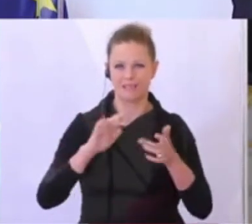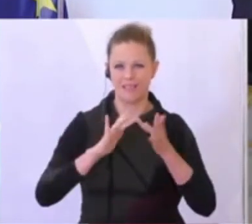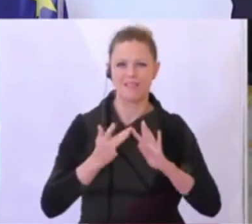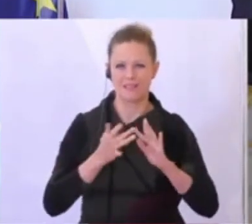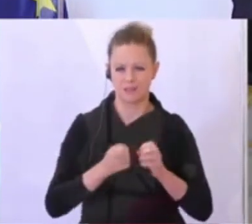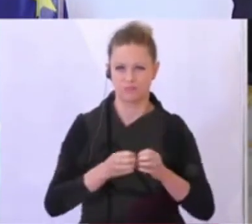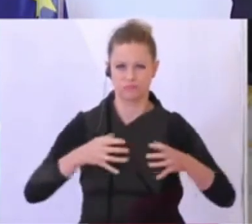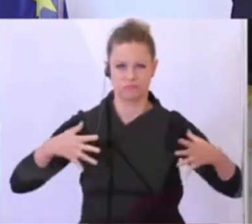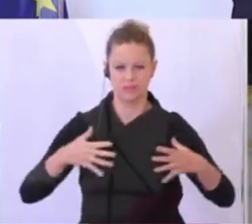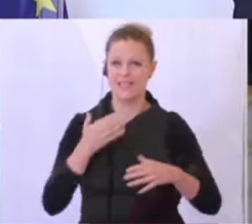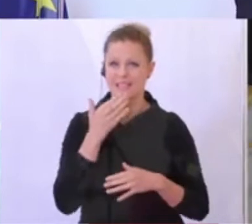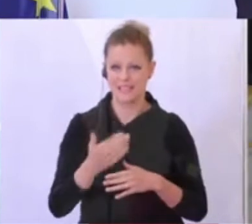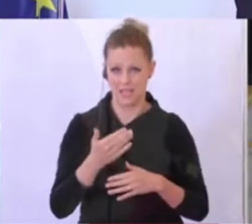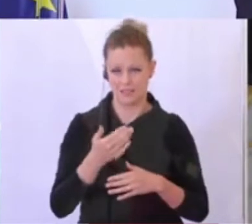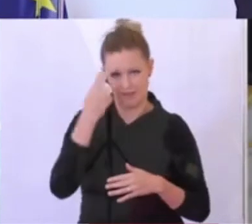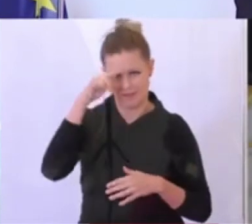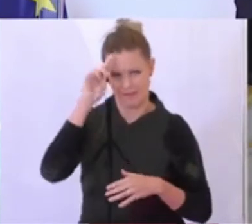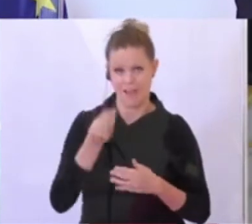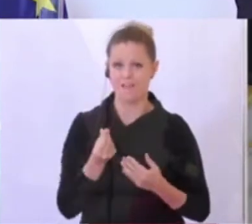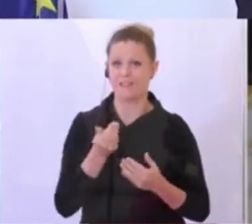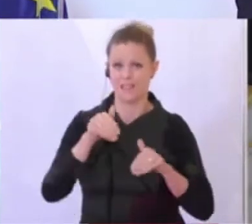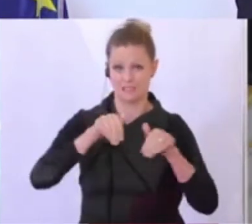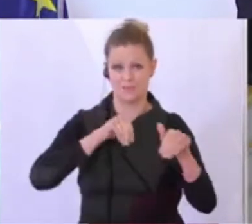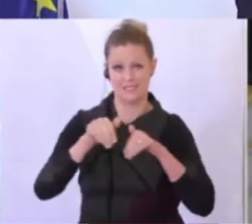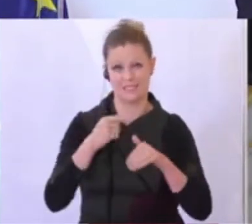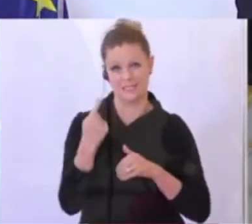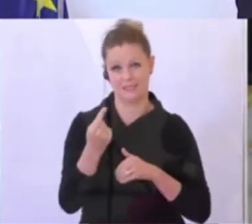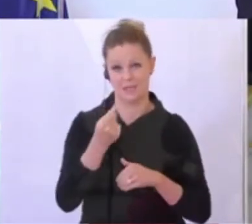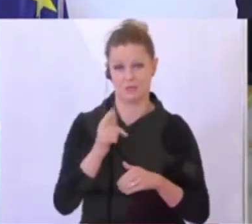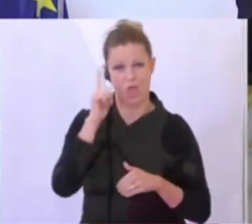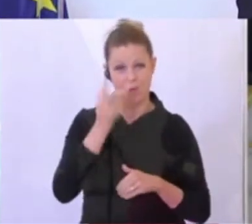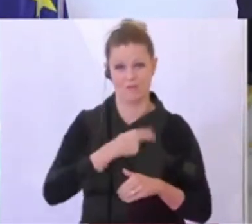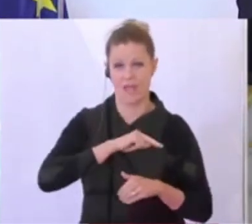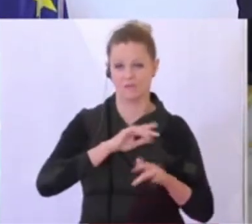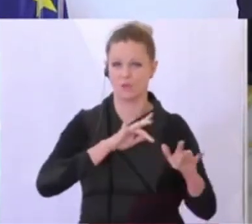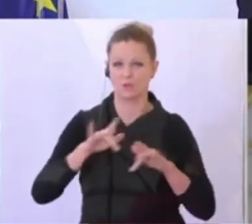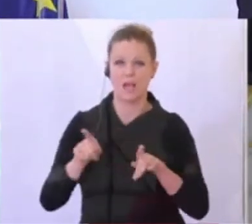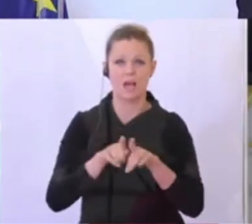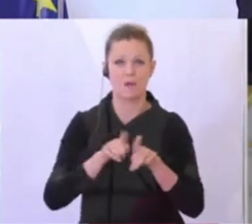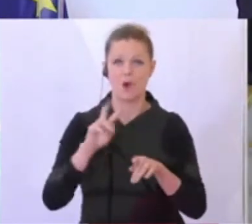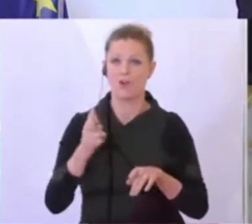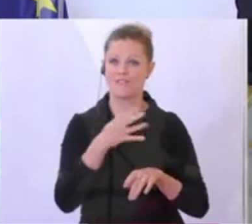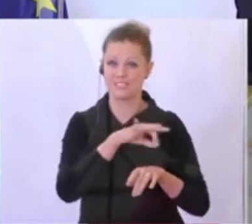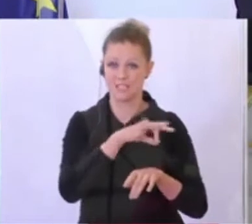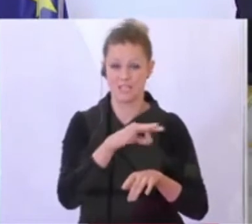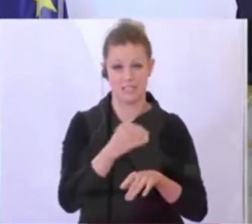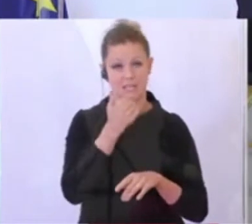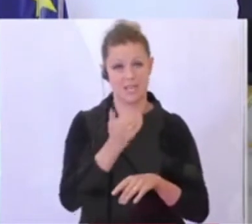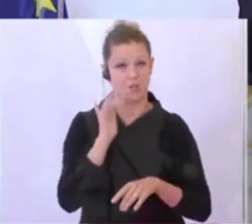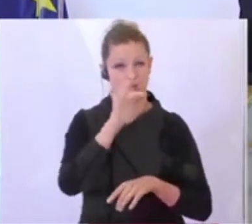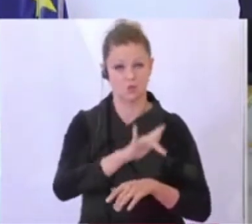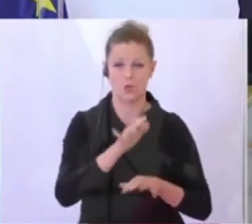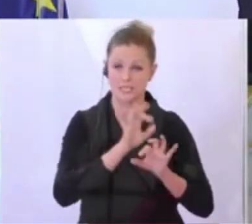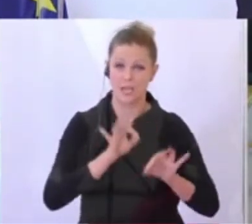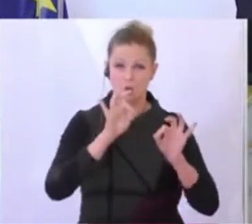beim Finanzminister bedanken, der hier hauptverantwortlich war, aber auch dem Vizekanzler Danke sagen für die gute